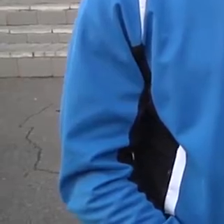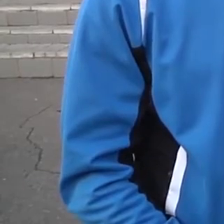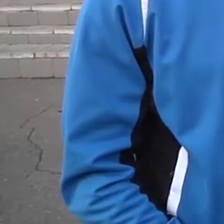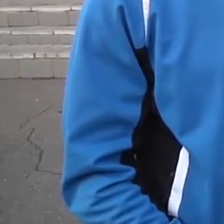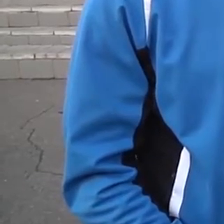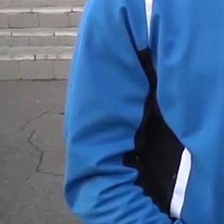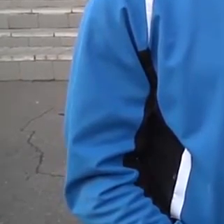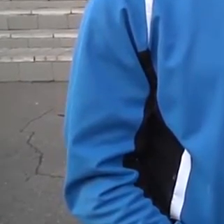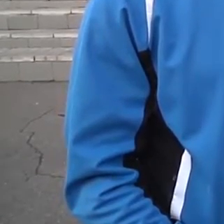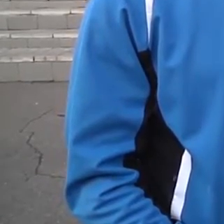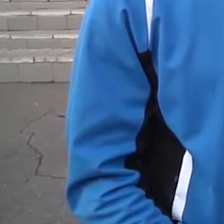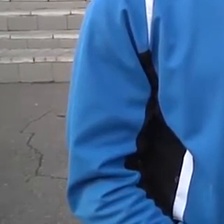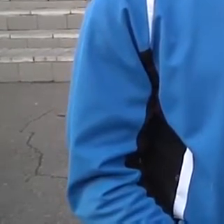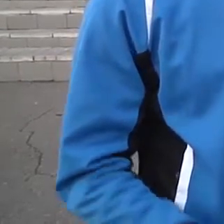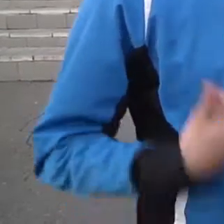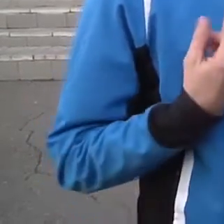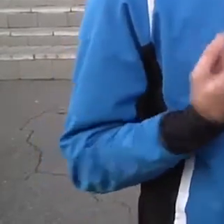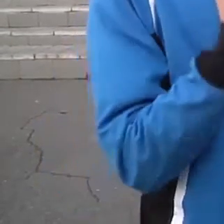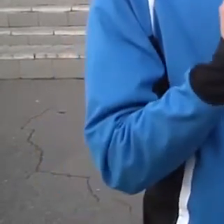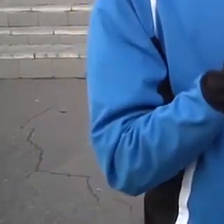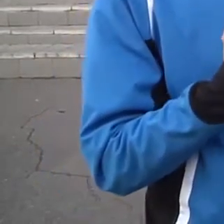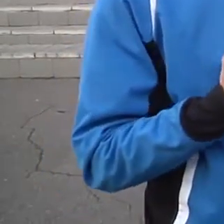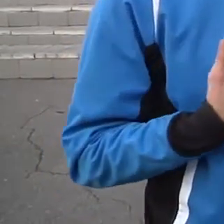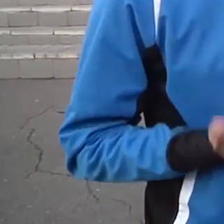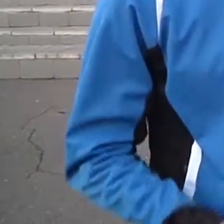А золото хотів би, медаль мати.